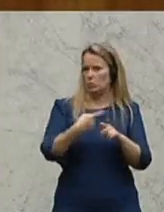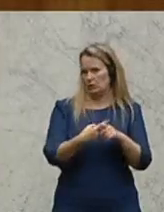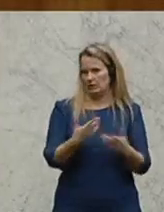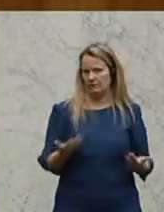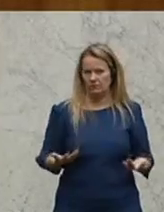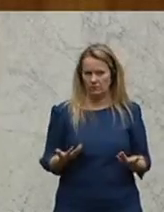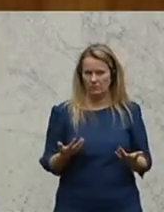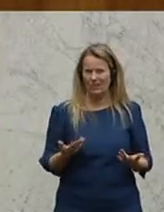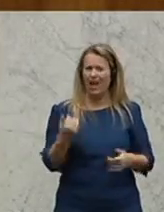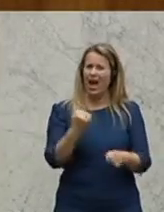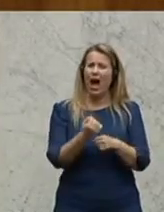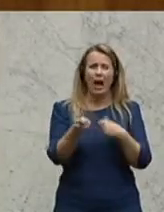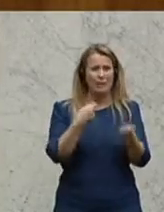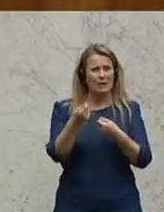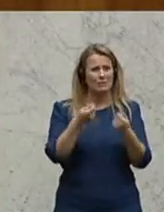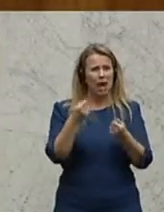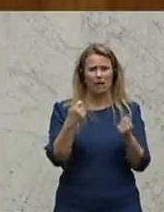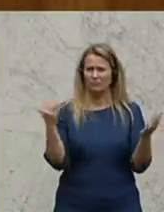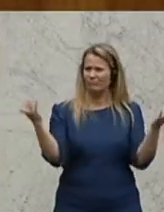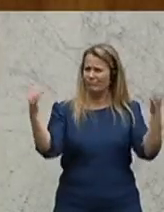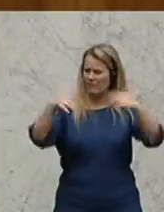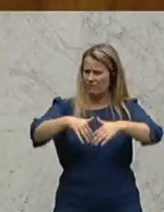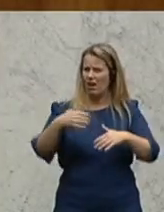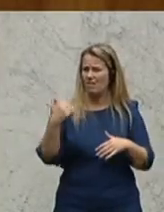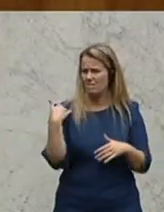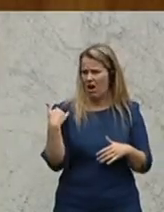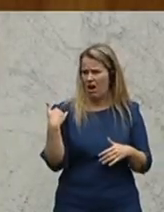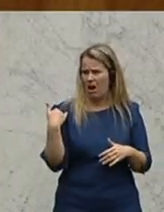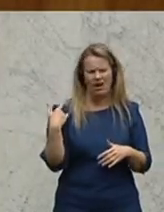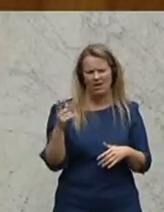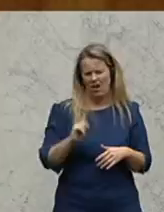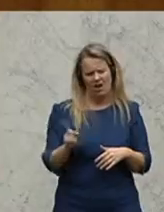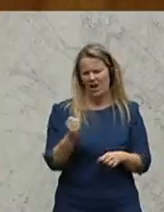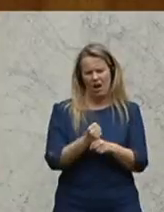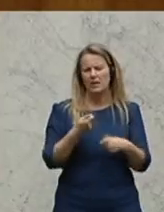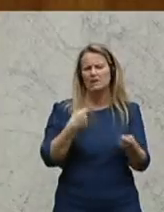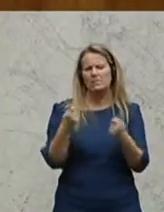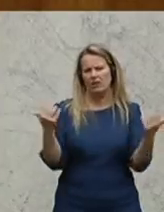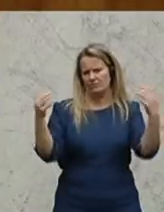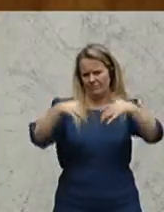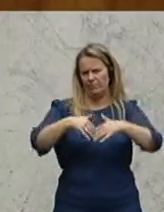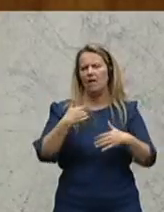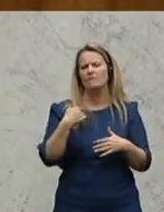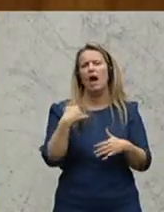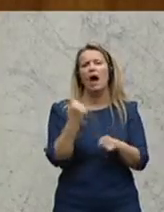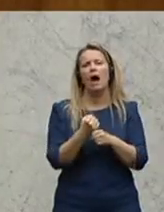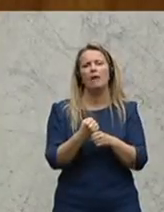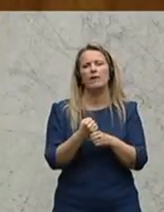was diesen Arbeitsmarktgipfel betrifft. Er war nämlich kein Arbeitsmarktgipfel, er war eher ein